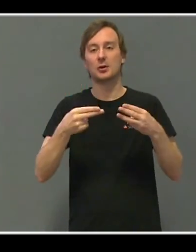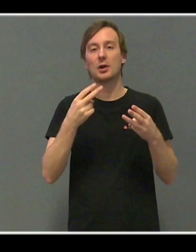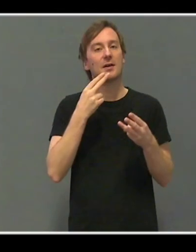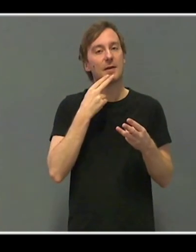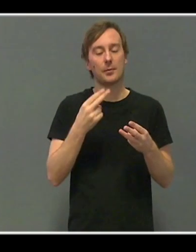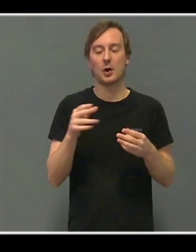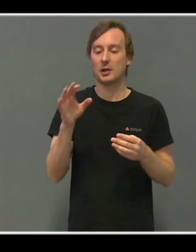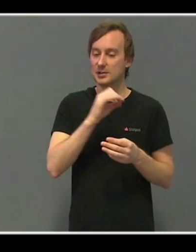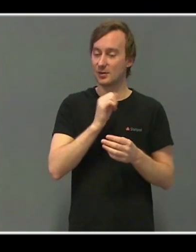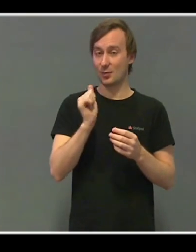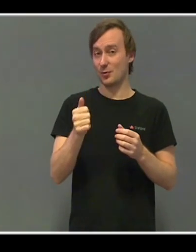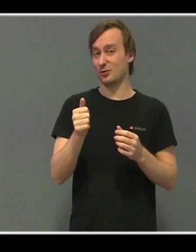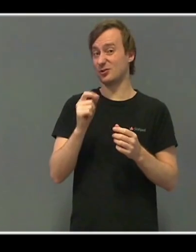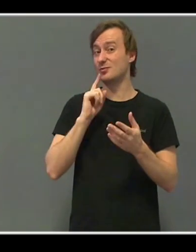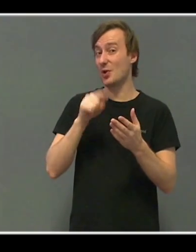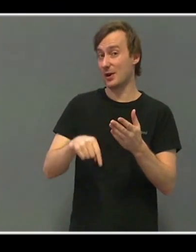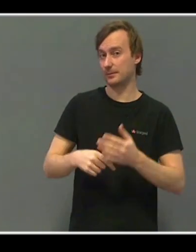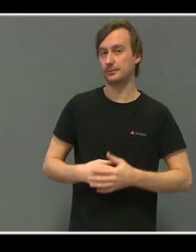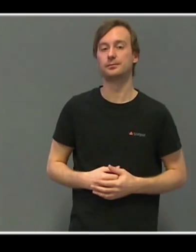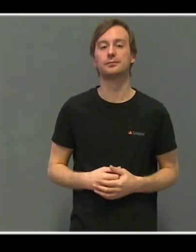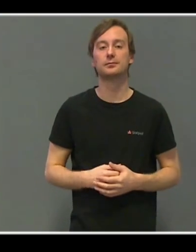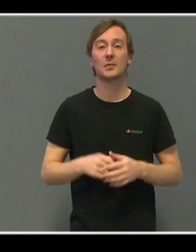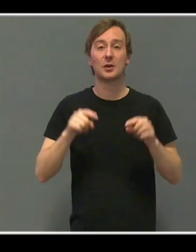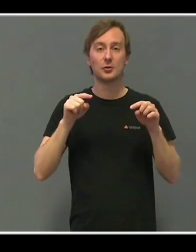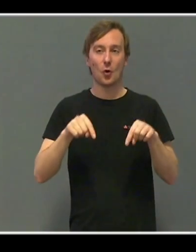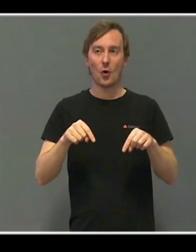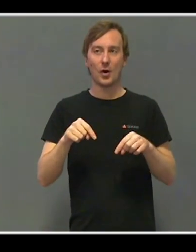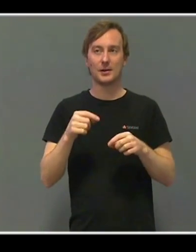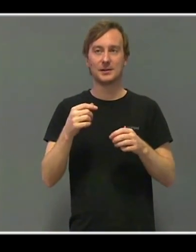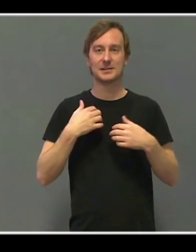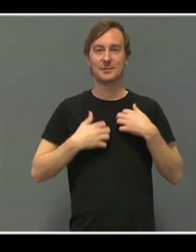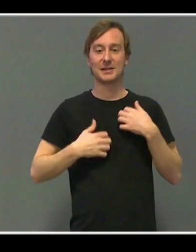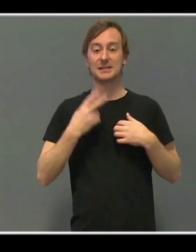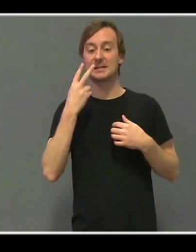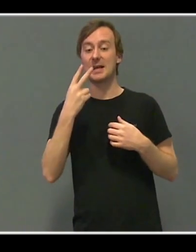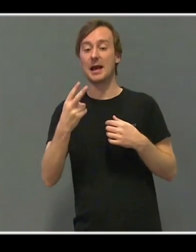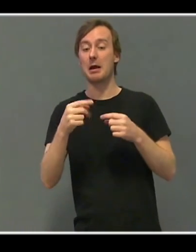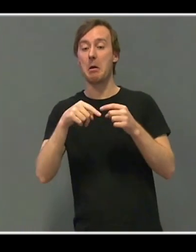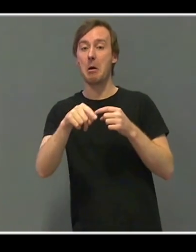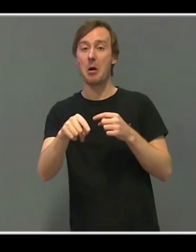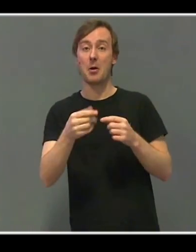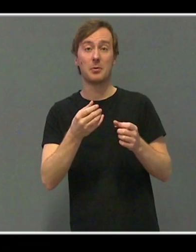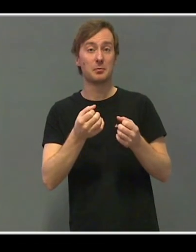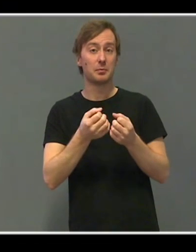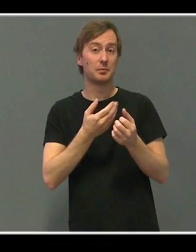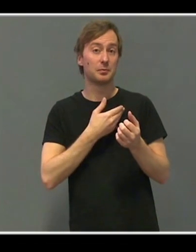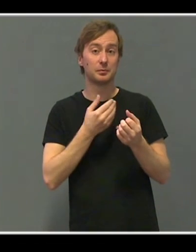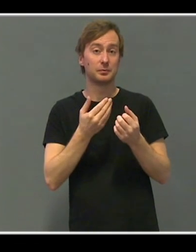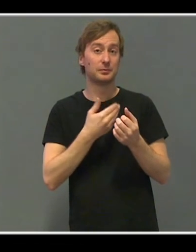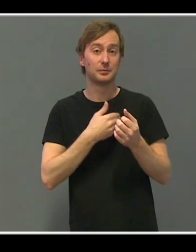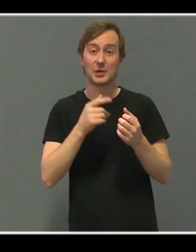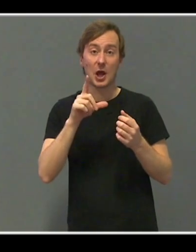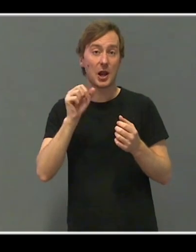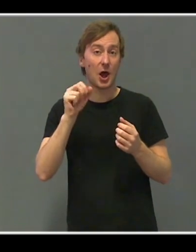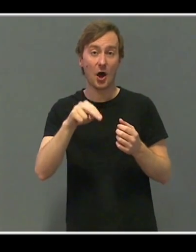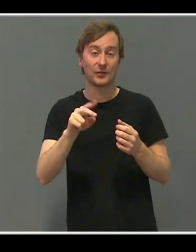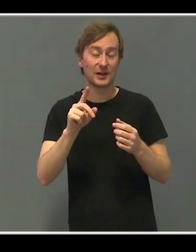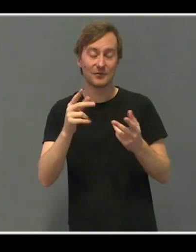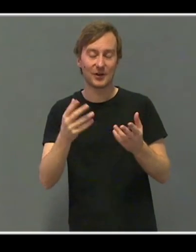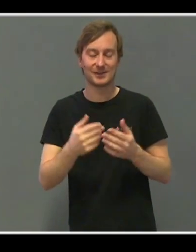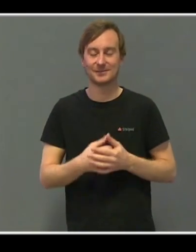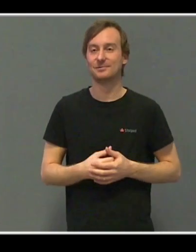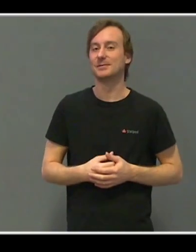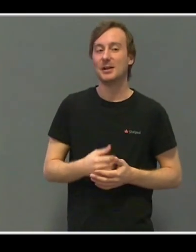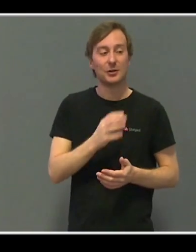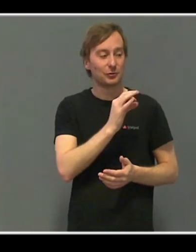Yes. Nå er jeg veldig spent på hvor mange som skal arrangere land. Samtalen her. Tusen takk for at dere stilte til